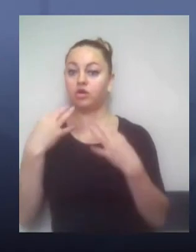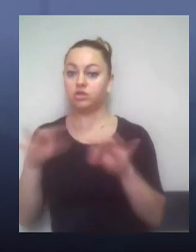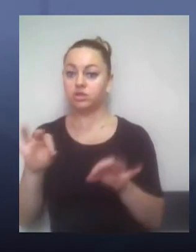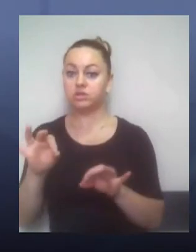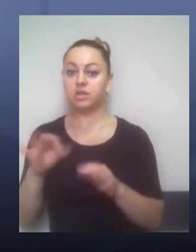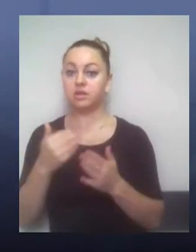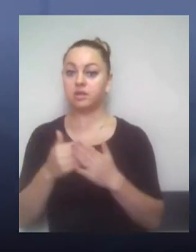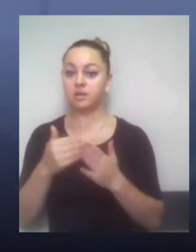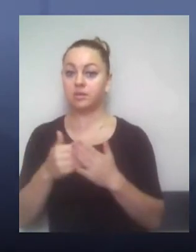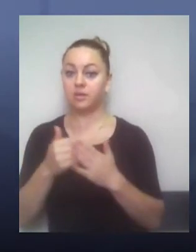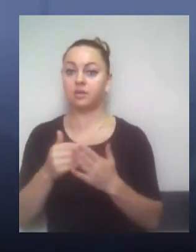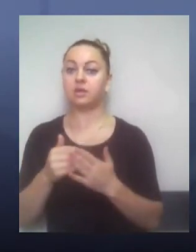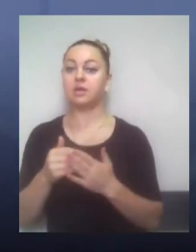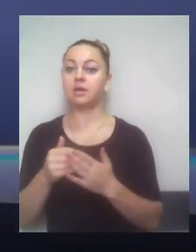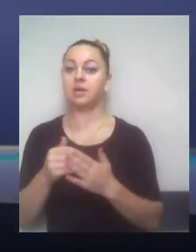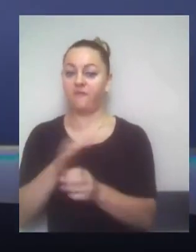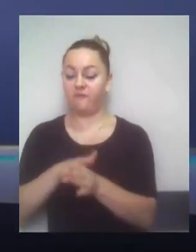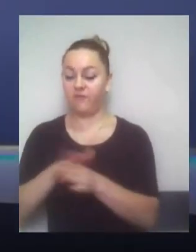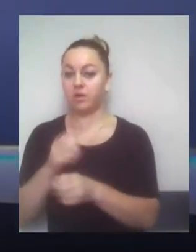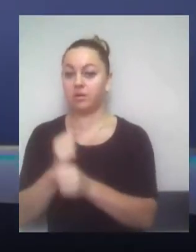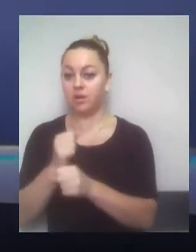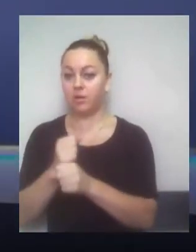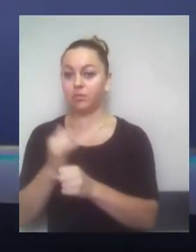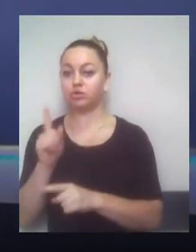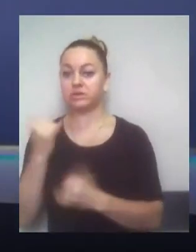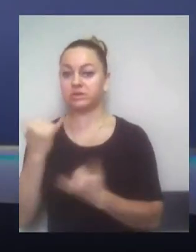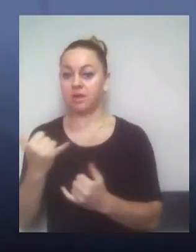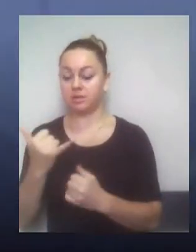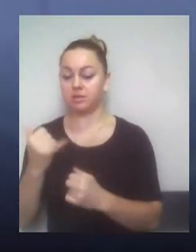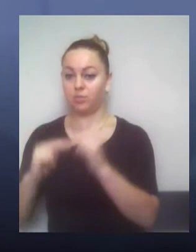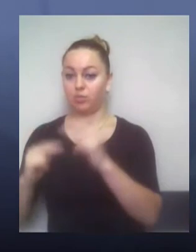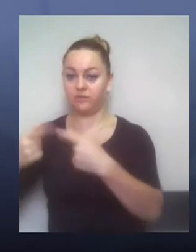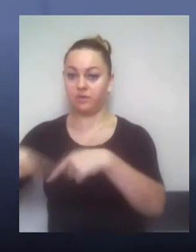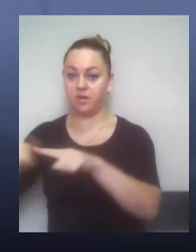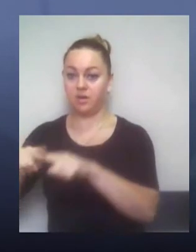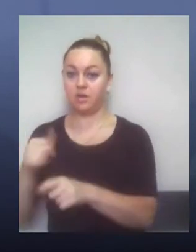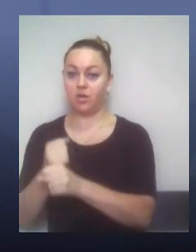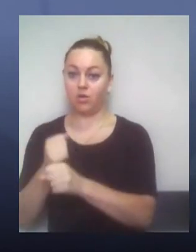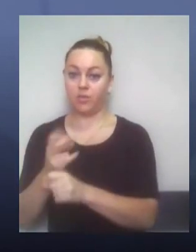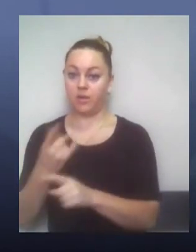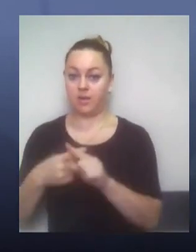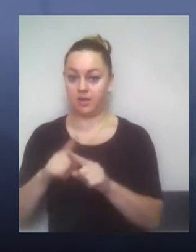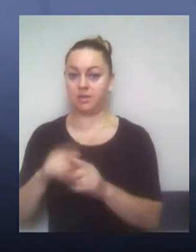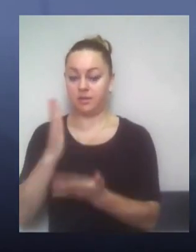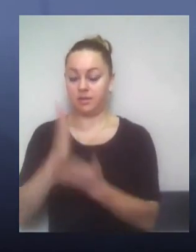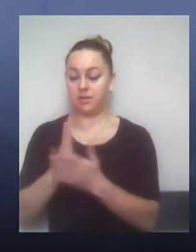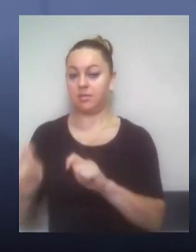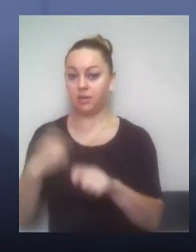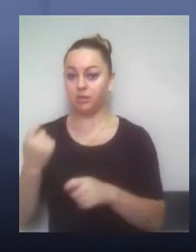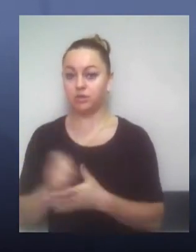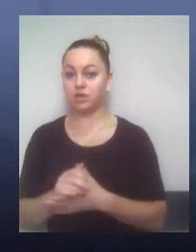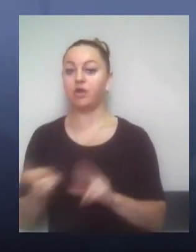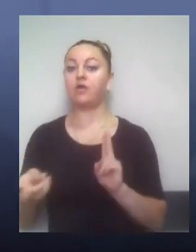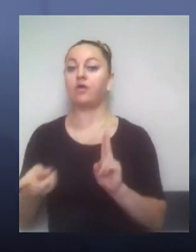якісь такі спутніші роботи, то, що зараз застрійщик незаконно проводив, це вже такі нарушення. Друге,